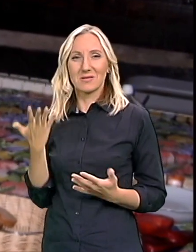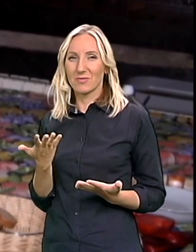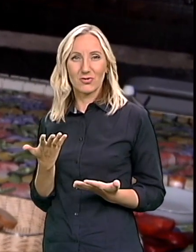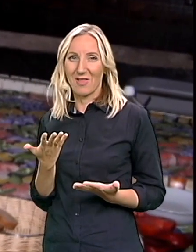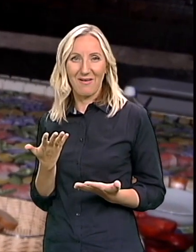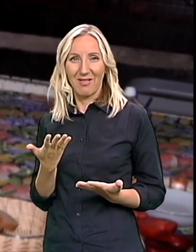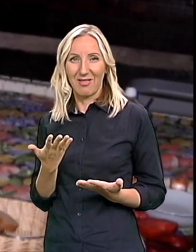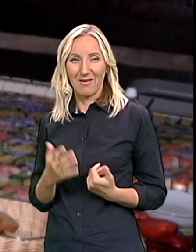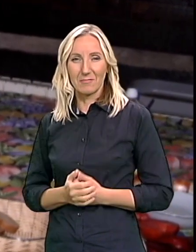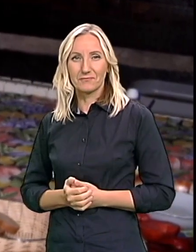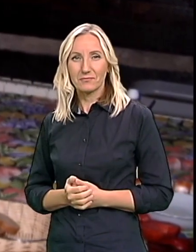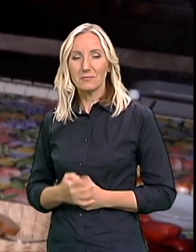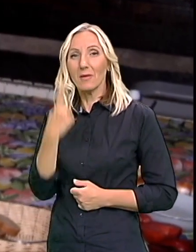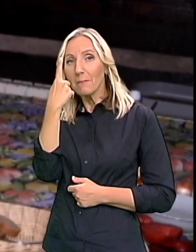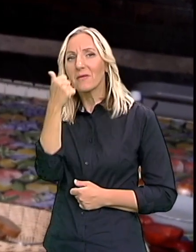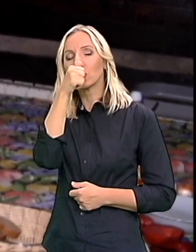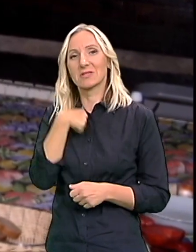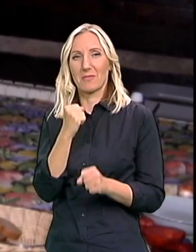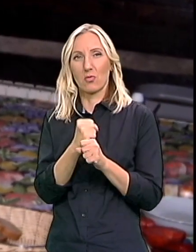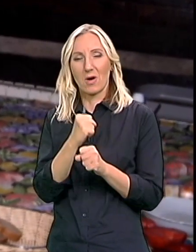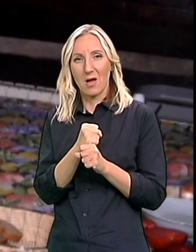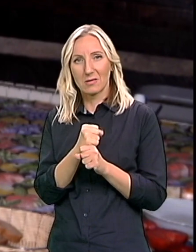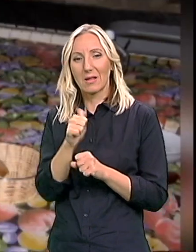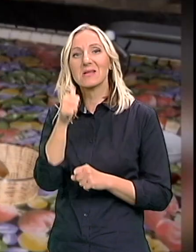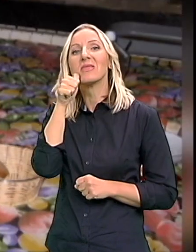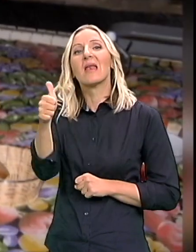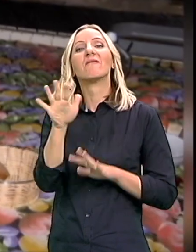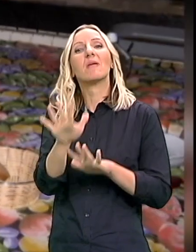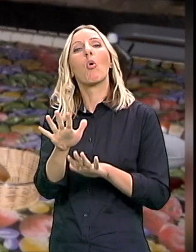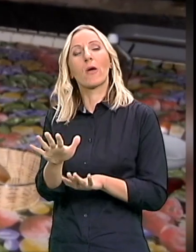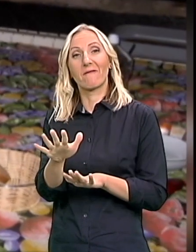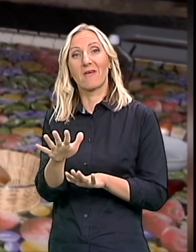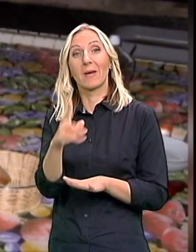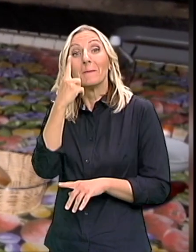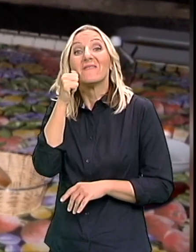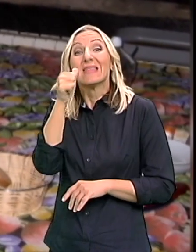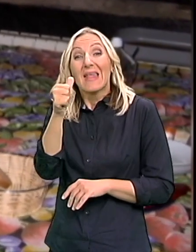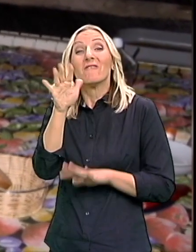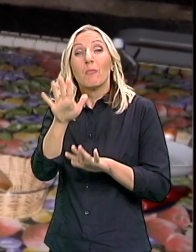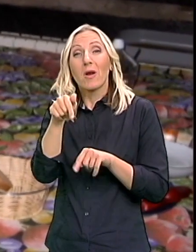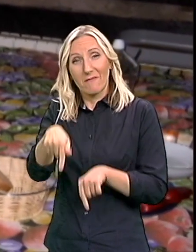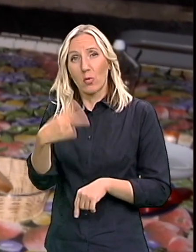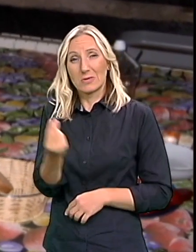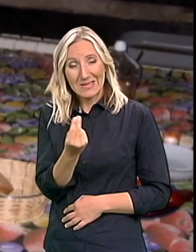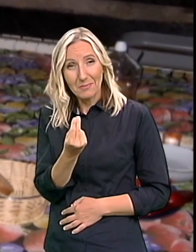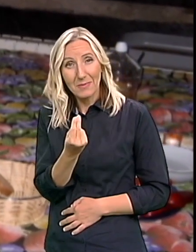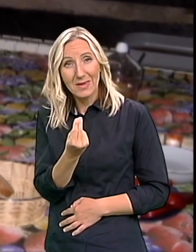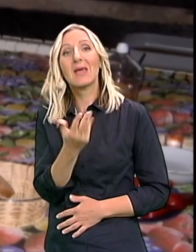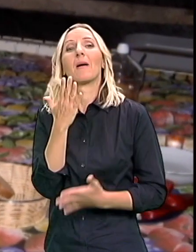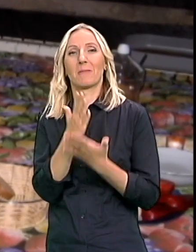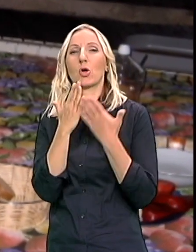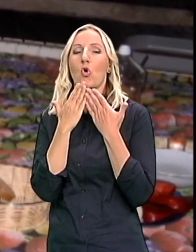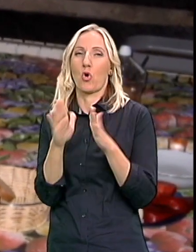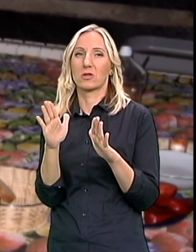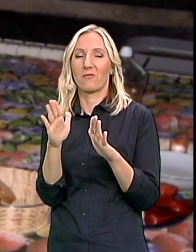Prvo što smo uradili A to su bili dnevni boravci I prvi dnevni boravak u Srbiji Je bio otvoren